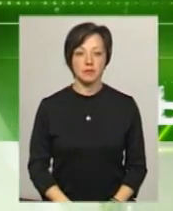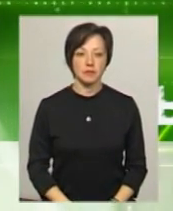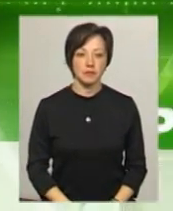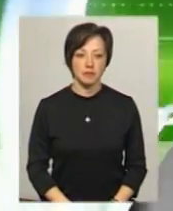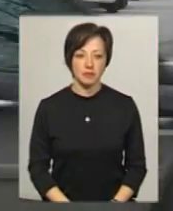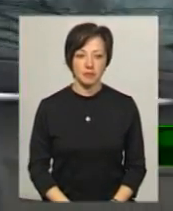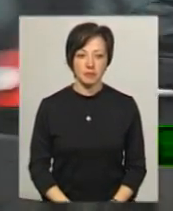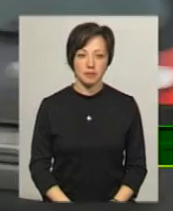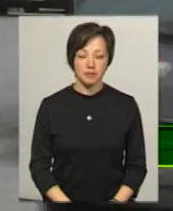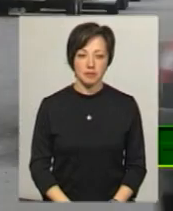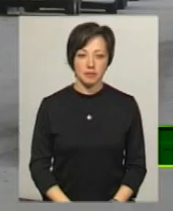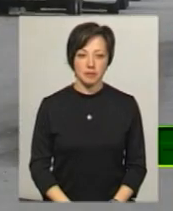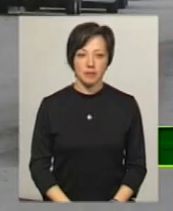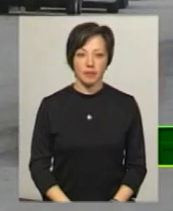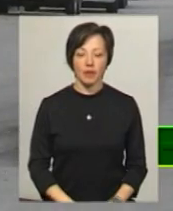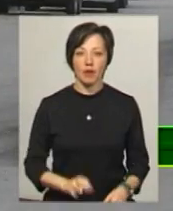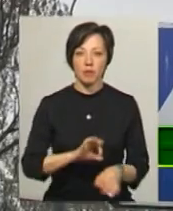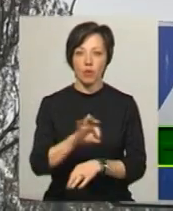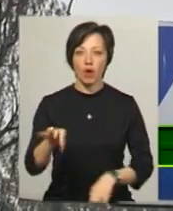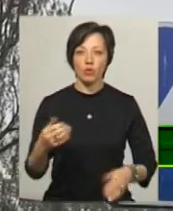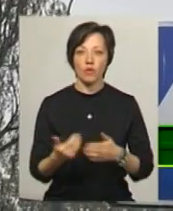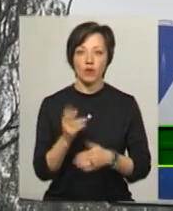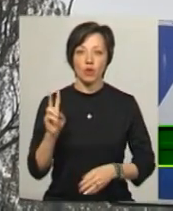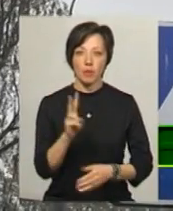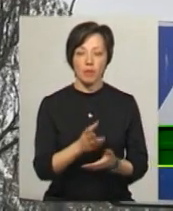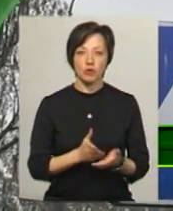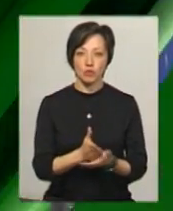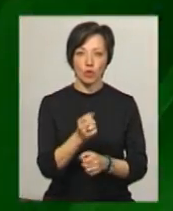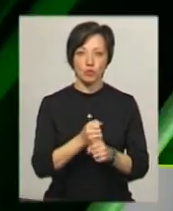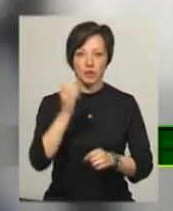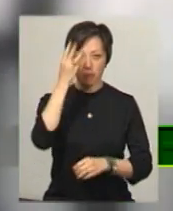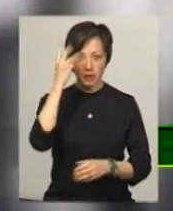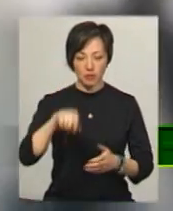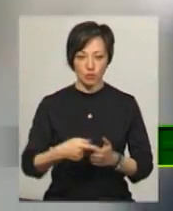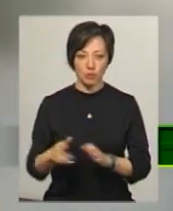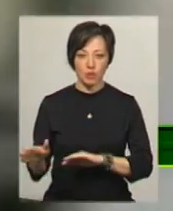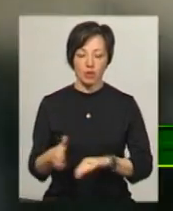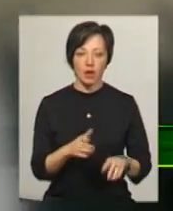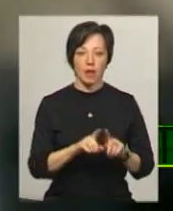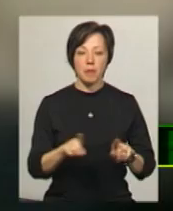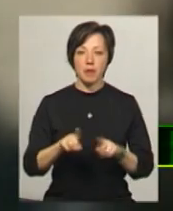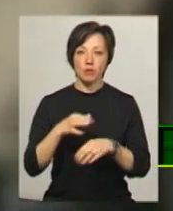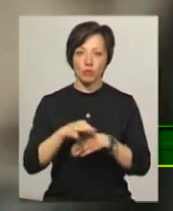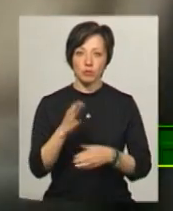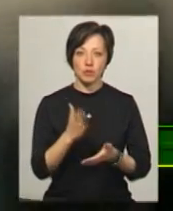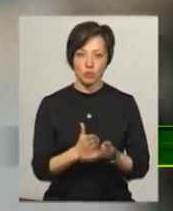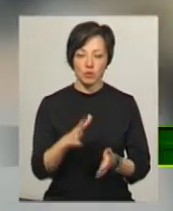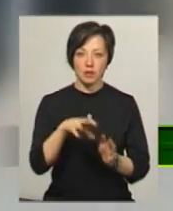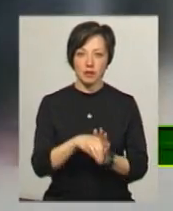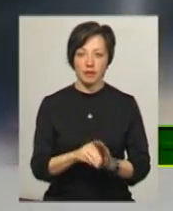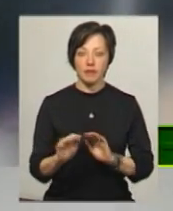Музика Проєкт нових тролейбусних маршрутів розробили у Хмельницькому Елементи булінгу, присутні у діях